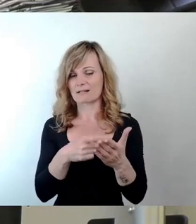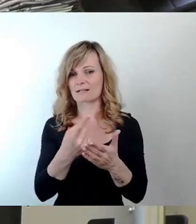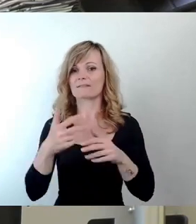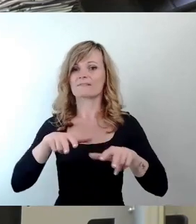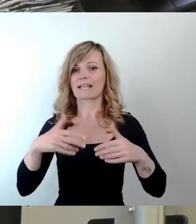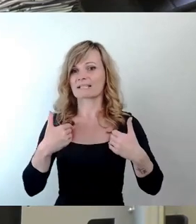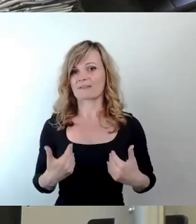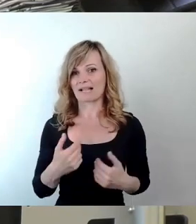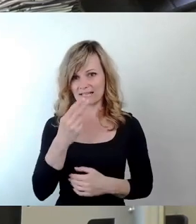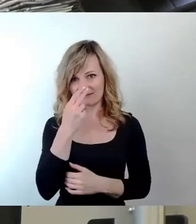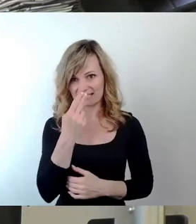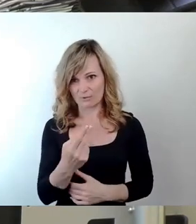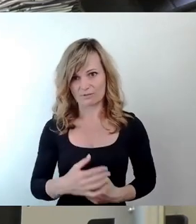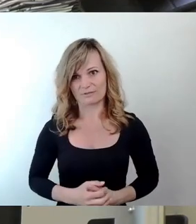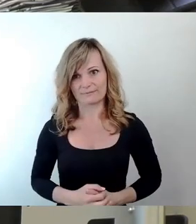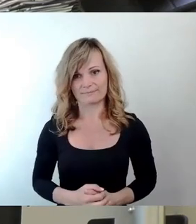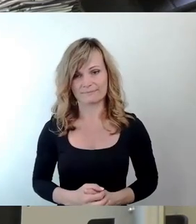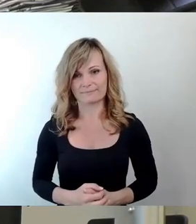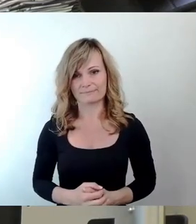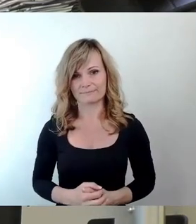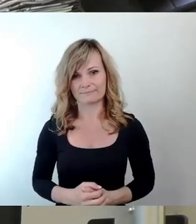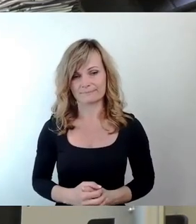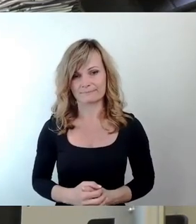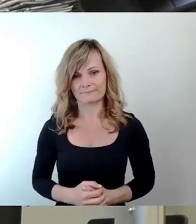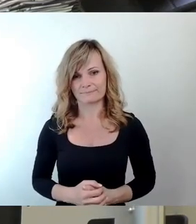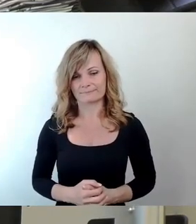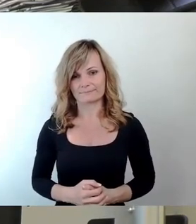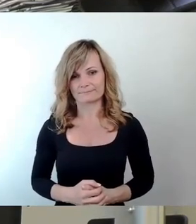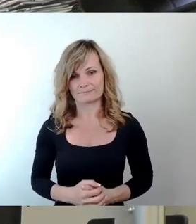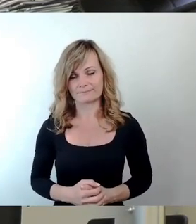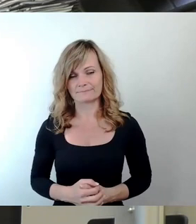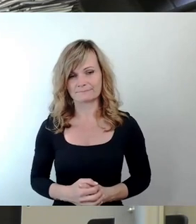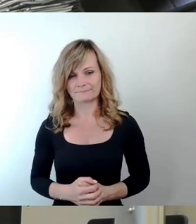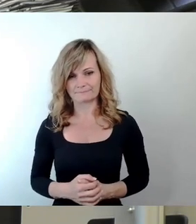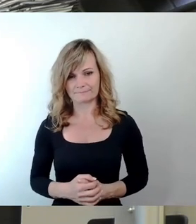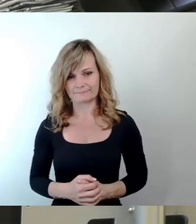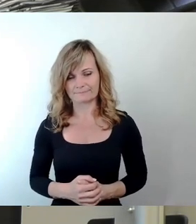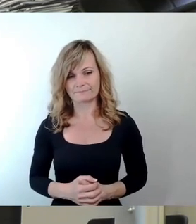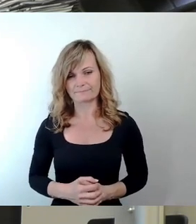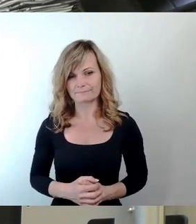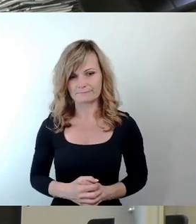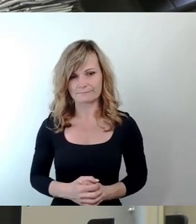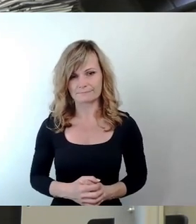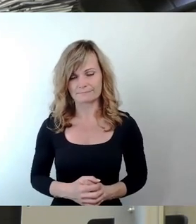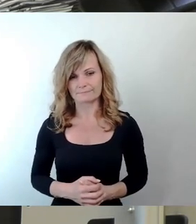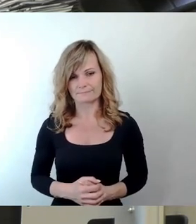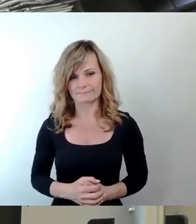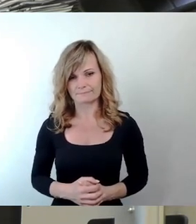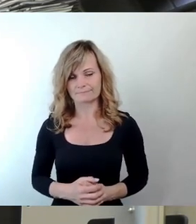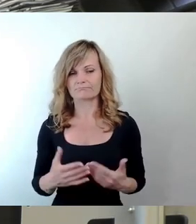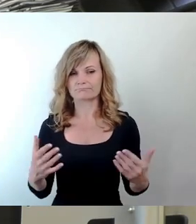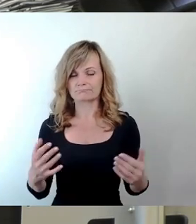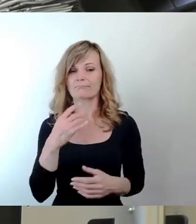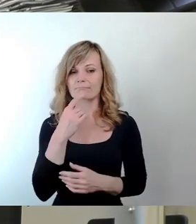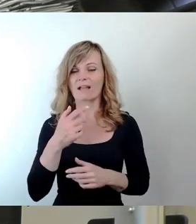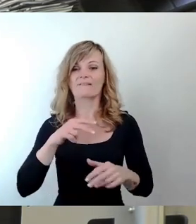In den letzten sozusagen Jahren wurde ja gesagt, dass das Verkehrsverhalten